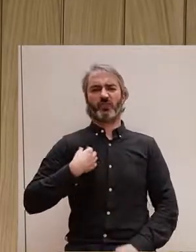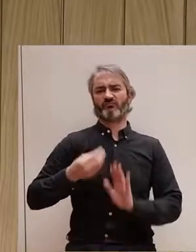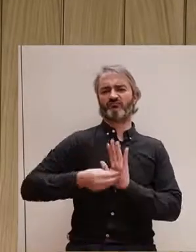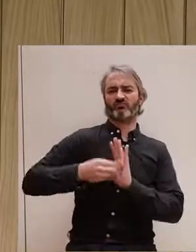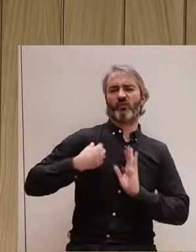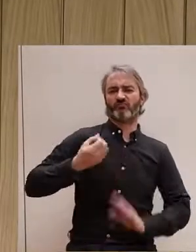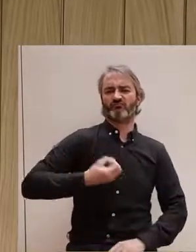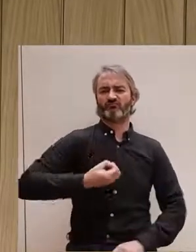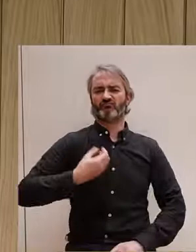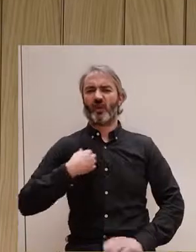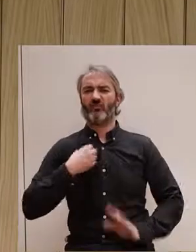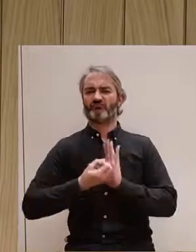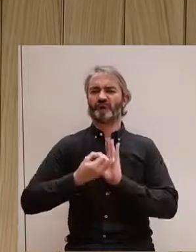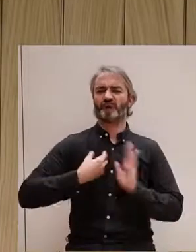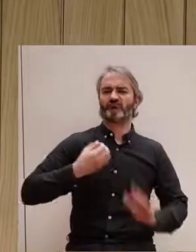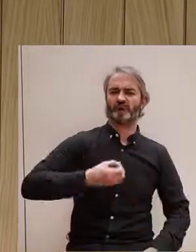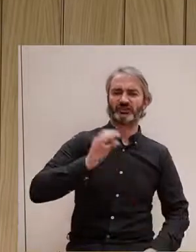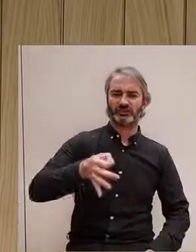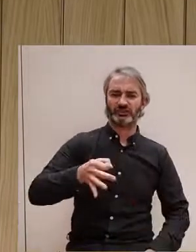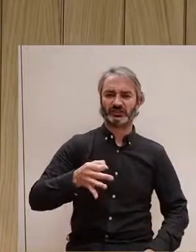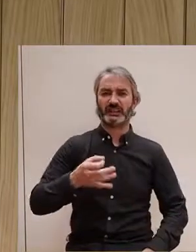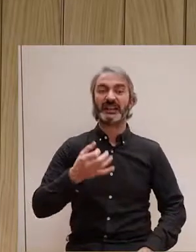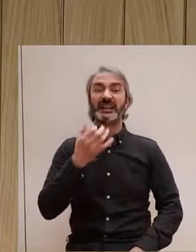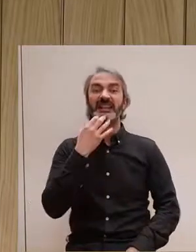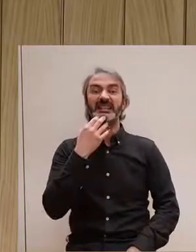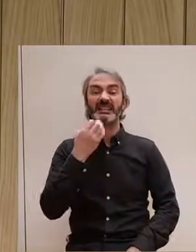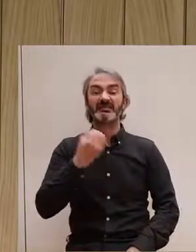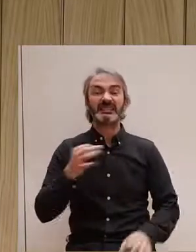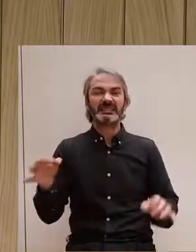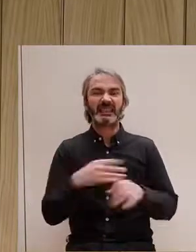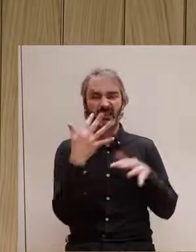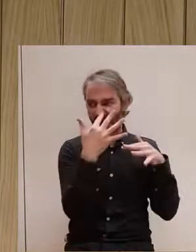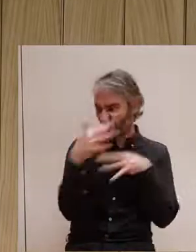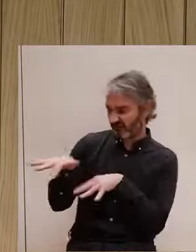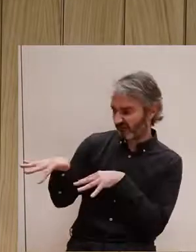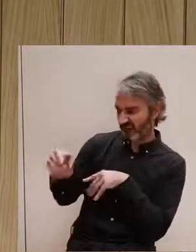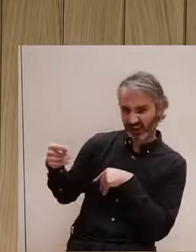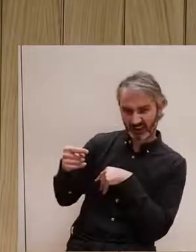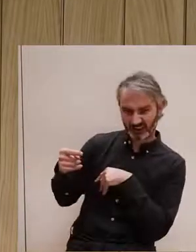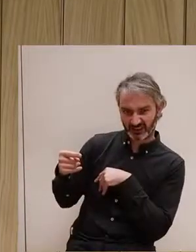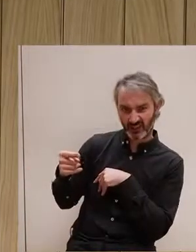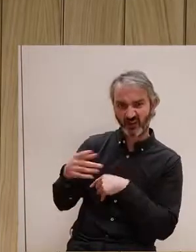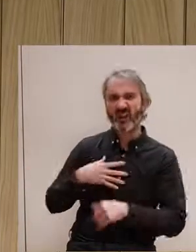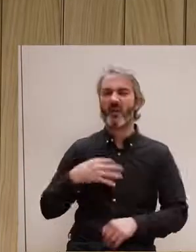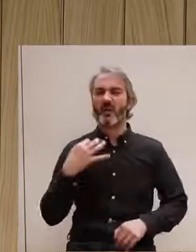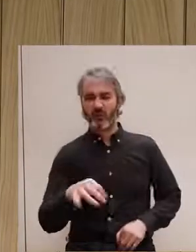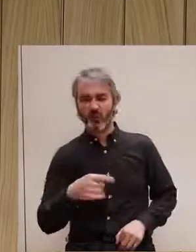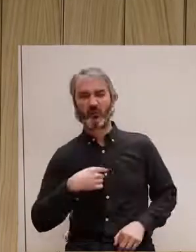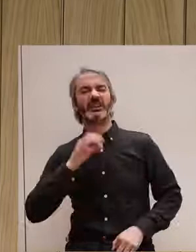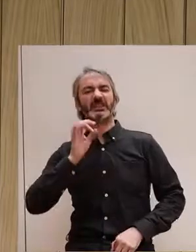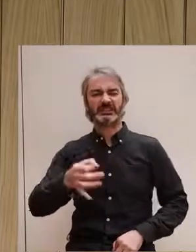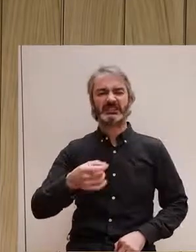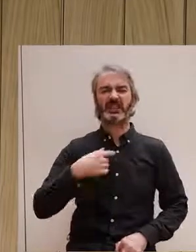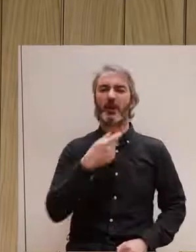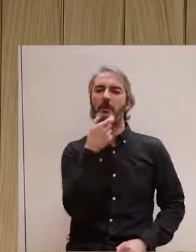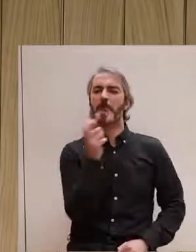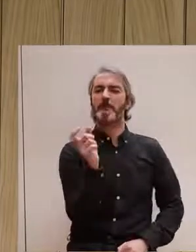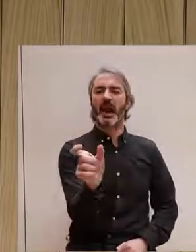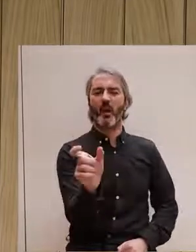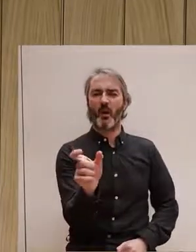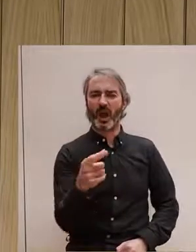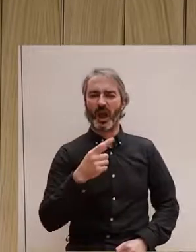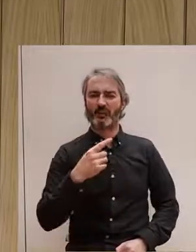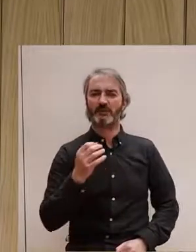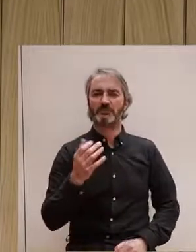I fins i tot hi ha un assenyalament si un noi diu que no es masturba, no? I que tenen un gest per fer-ho, tenen una paraula per anomenar aquella